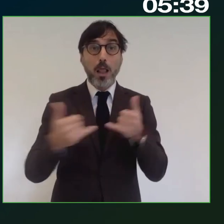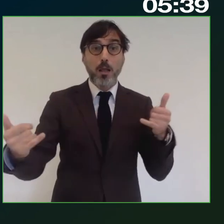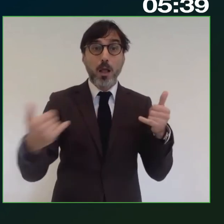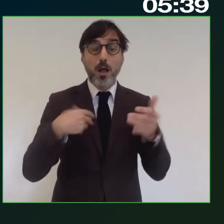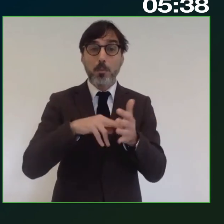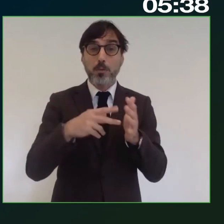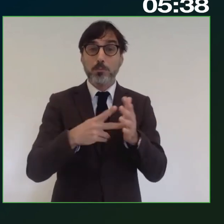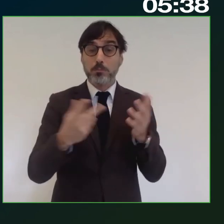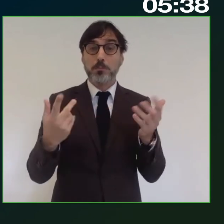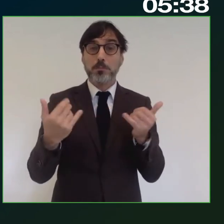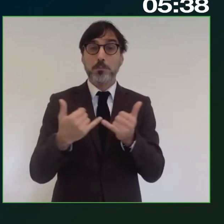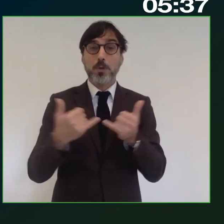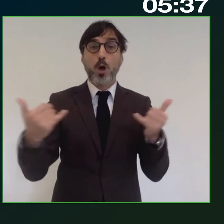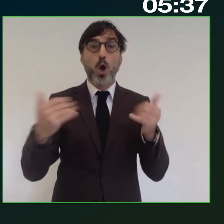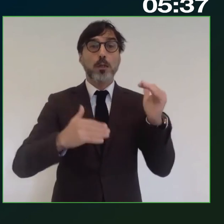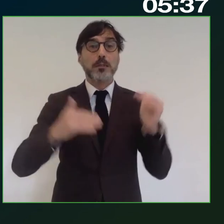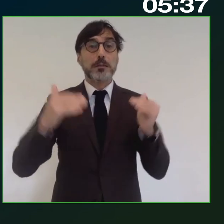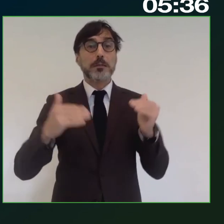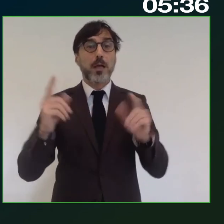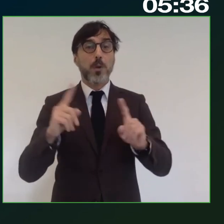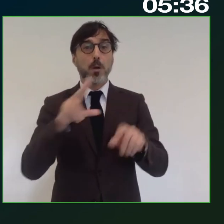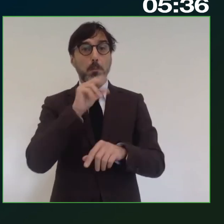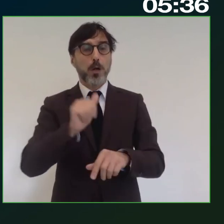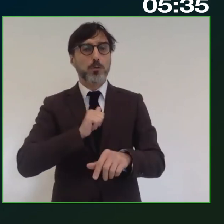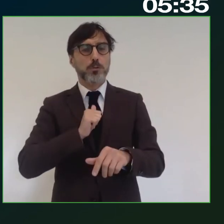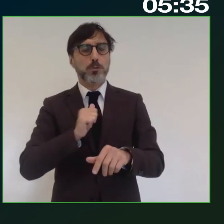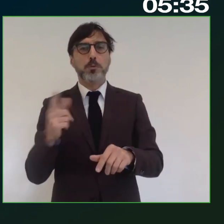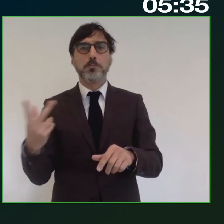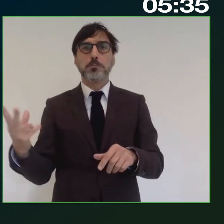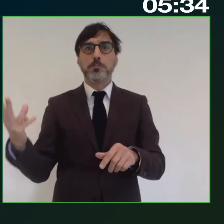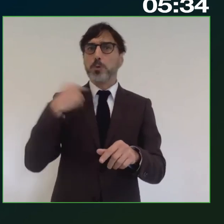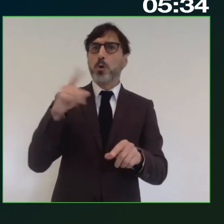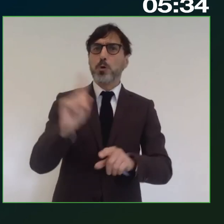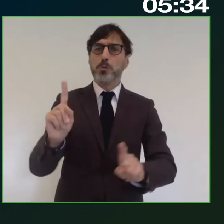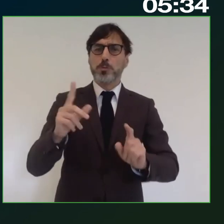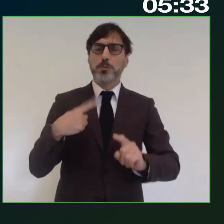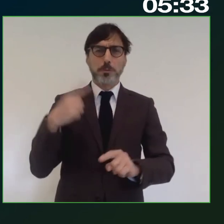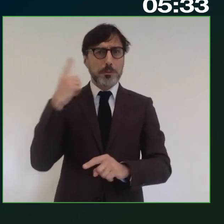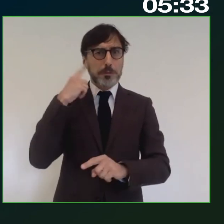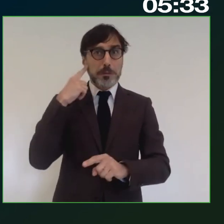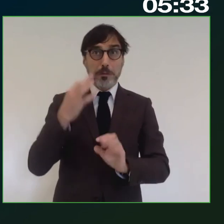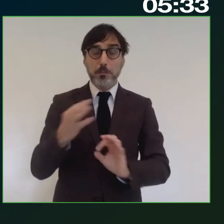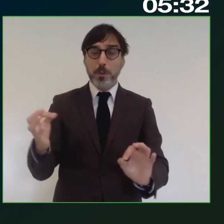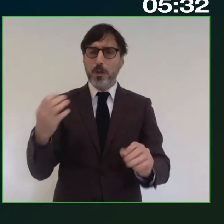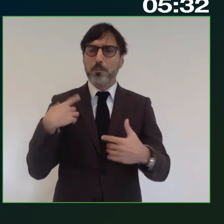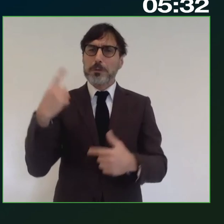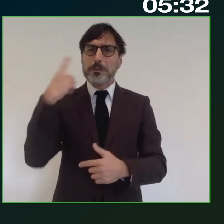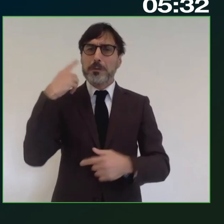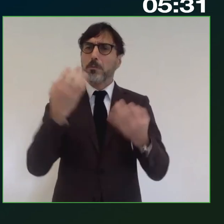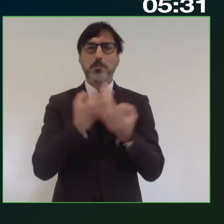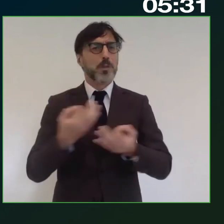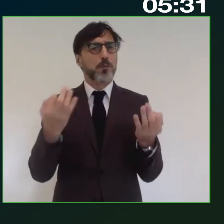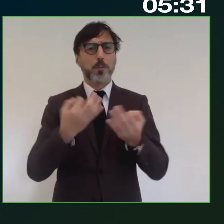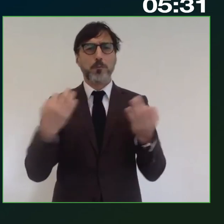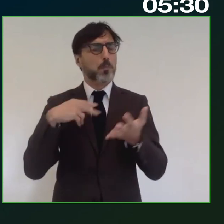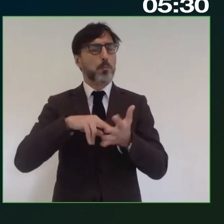La connessione non è stabile, quindi io parlo da solo. No, l'ascolto e l'ascolto l Dico mi avete ascoltato. Sì, sì, la sentiamo perfettamente, non